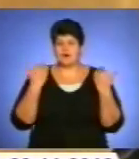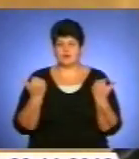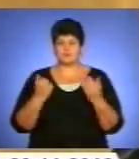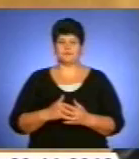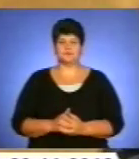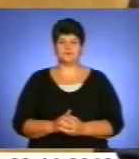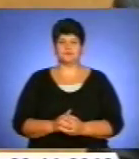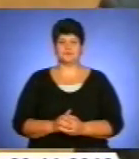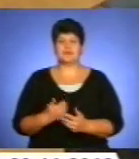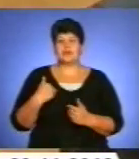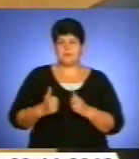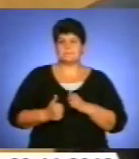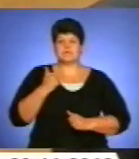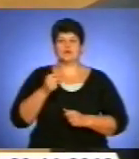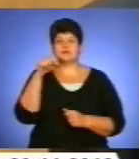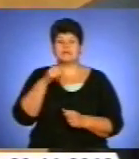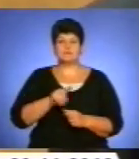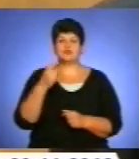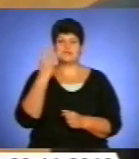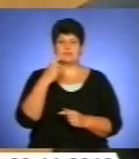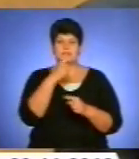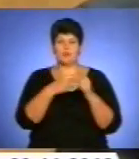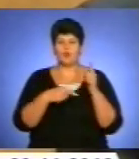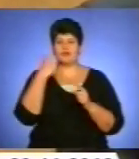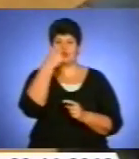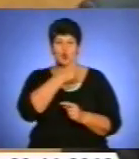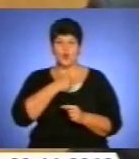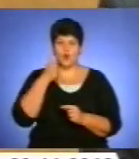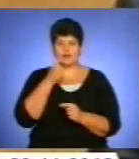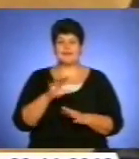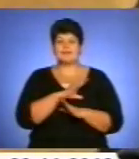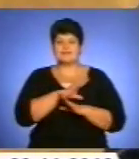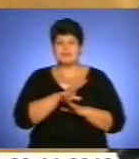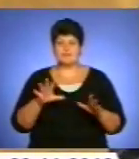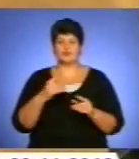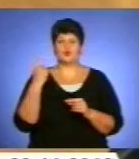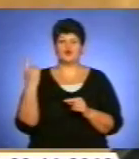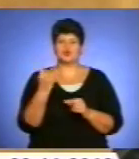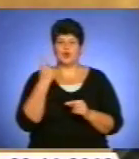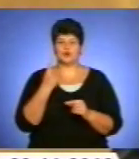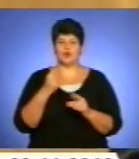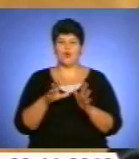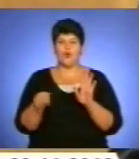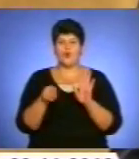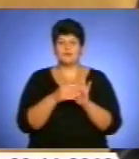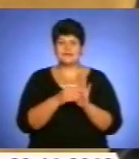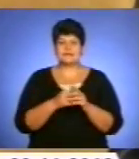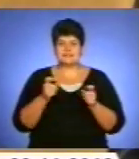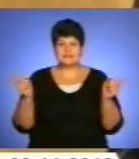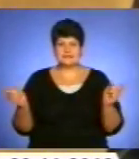Я пишався тим, що за три з половиною роки не було жодного корупційного скандалу,